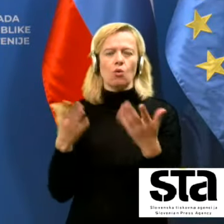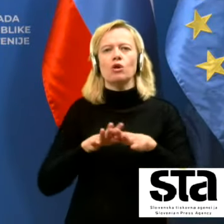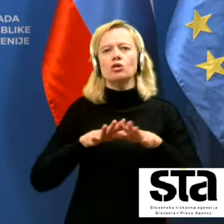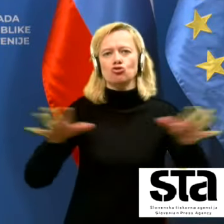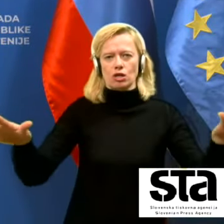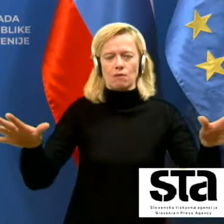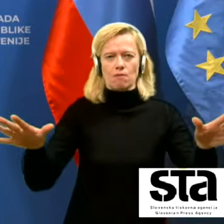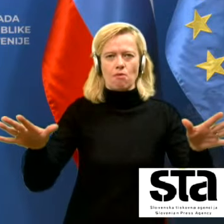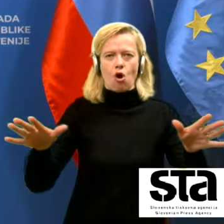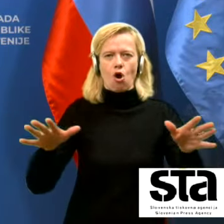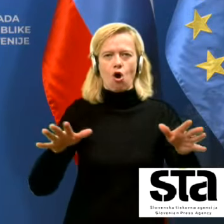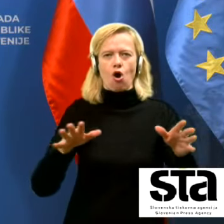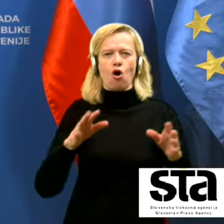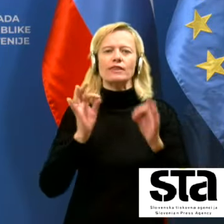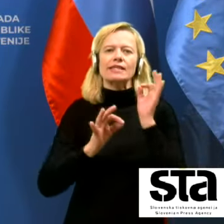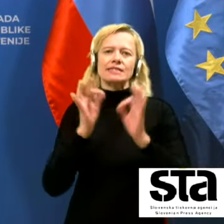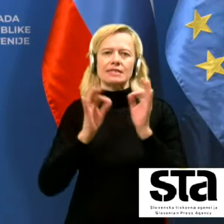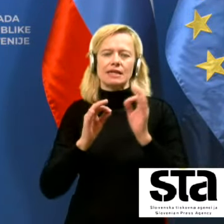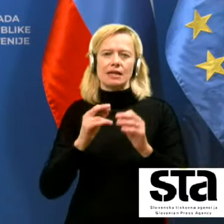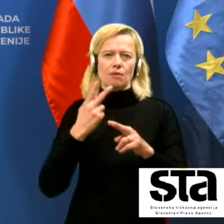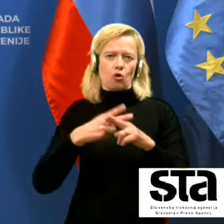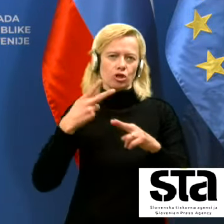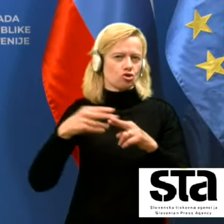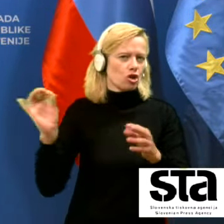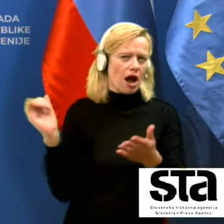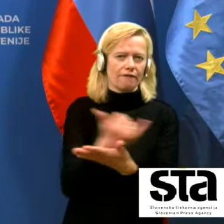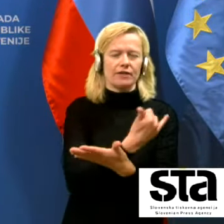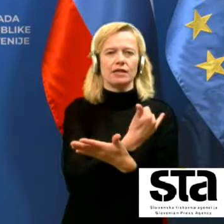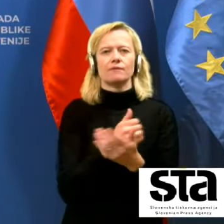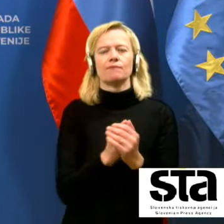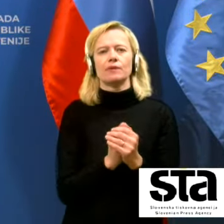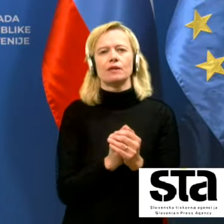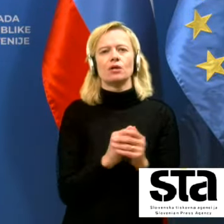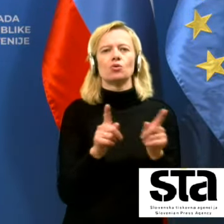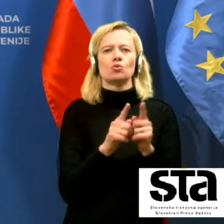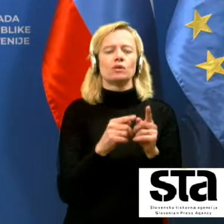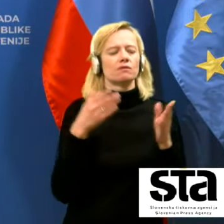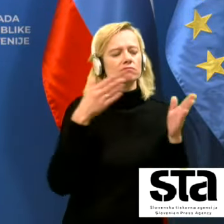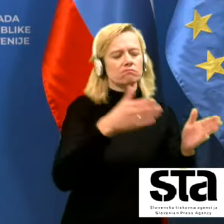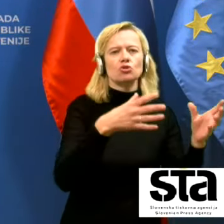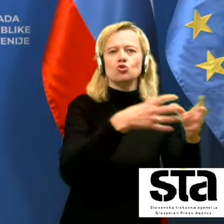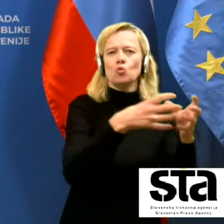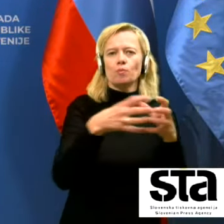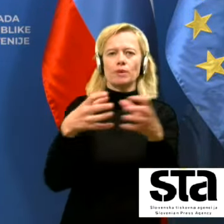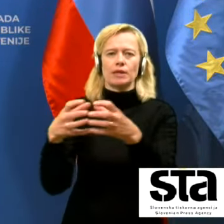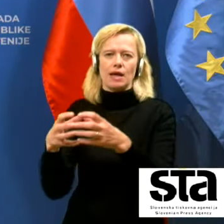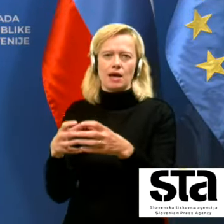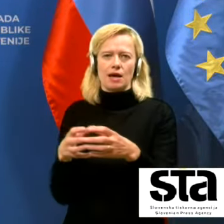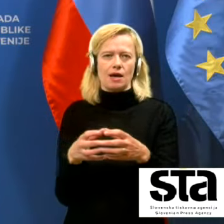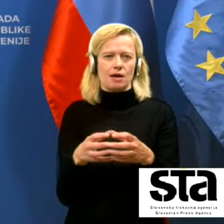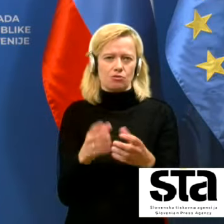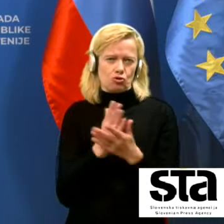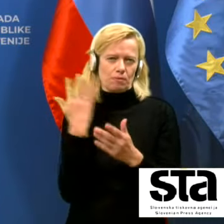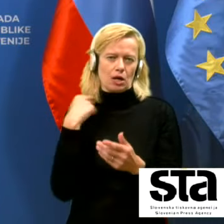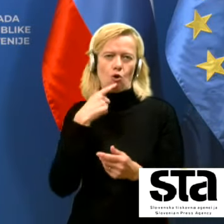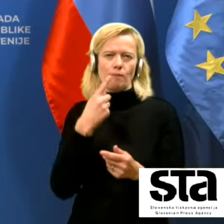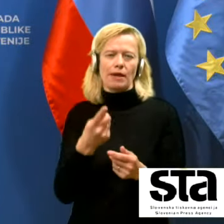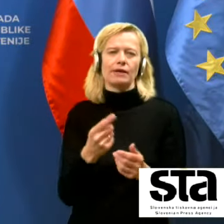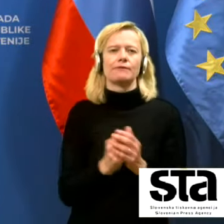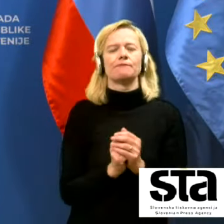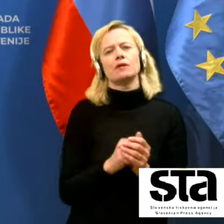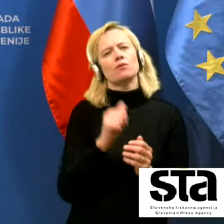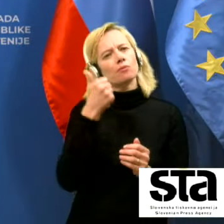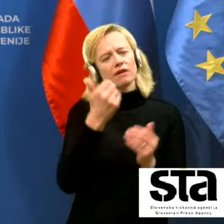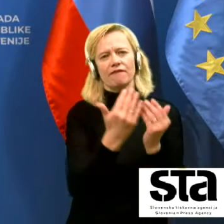in pa po drugi strani na te skupine, ki so bile omenjene že tudi in v